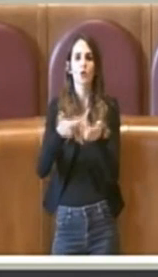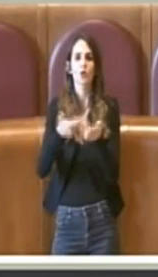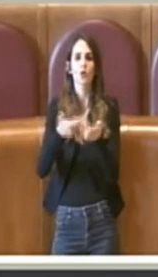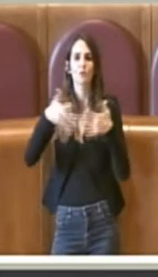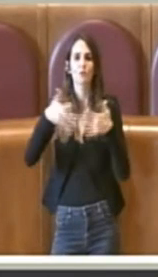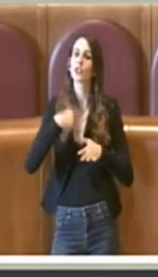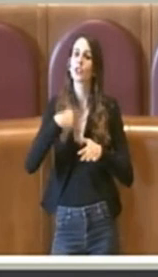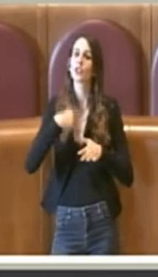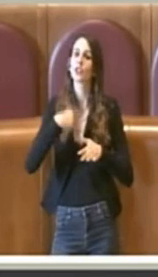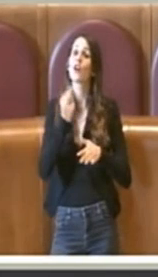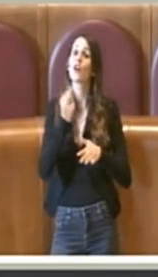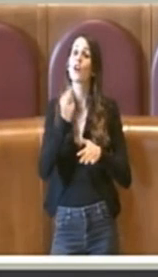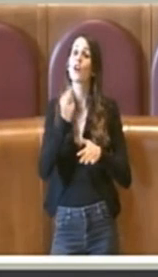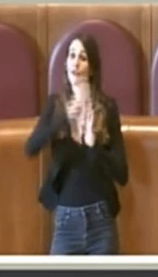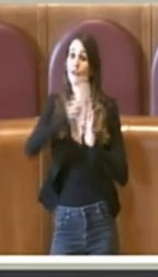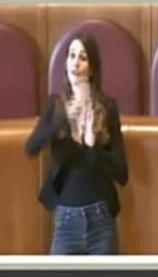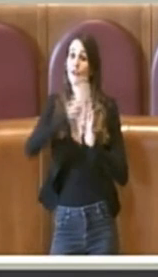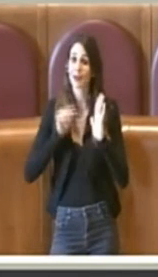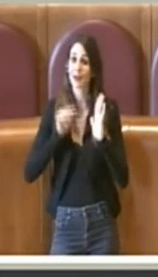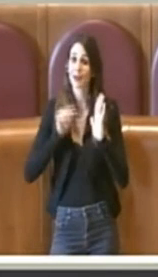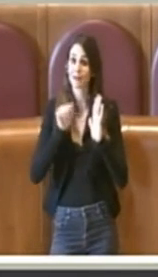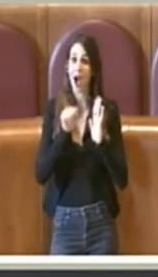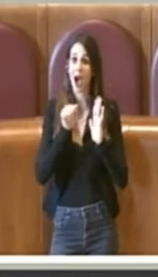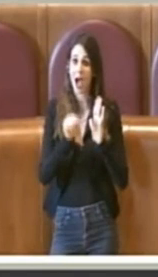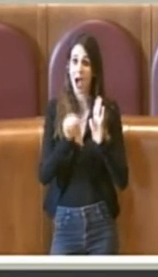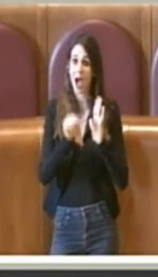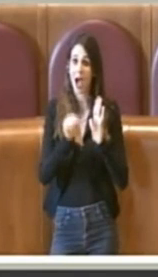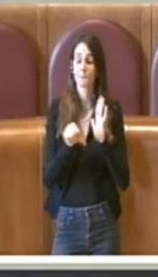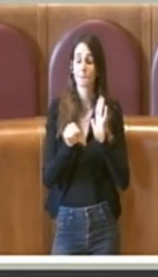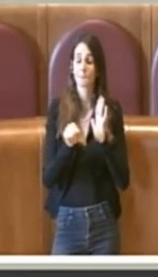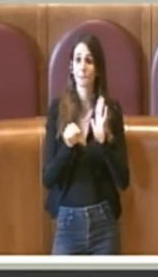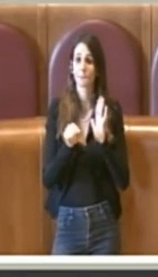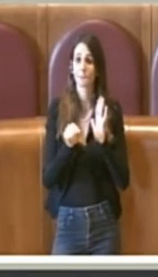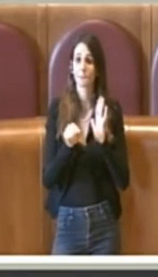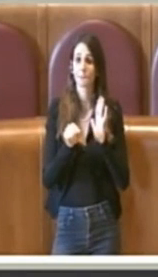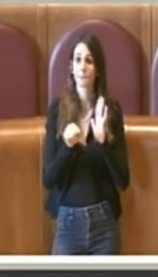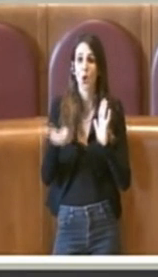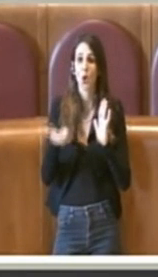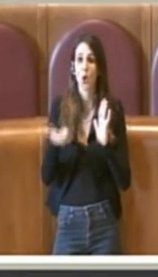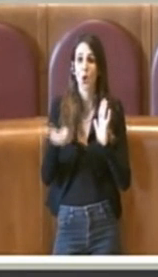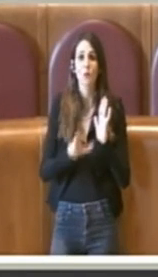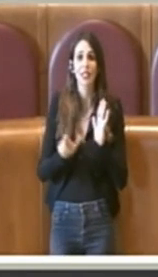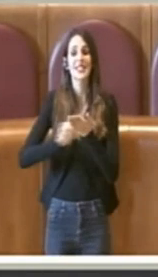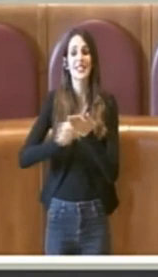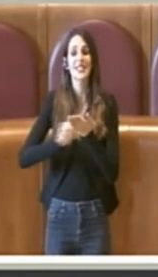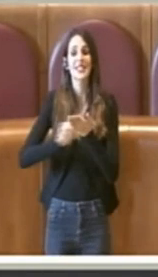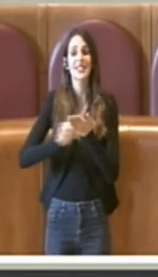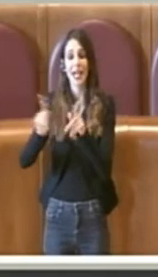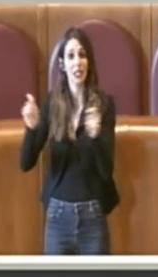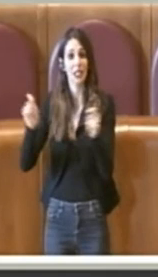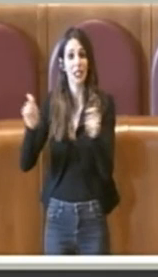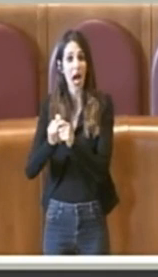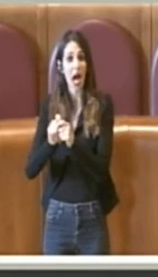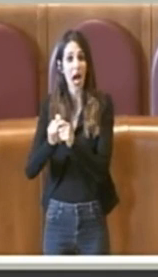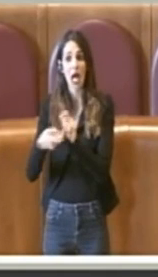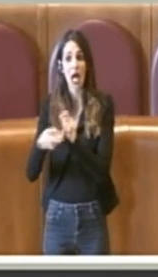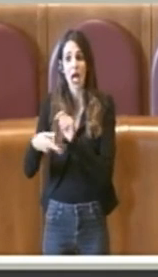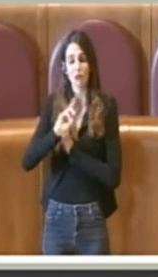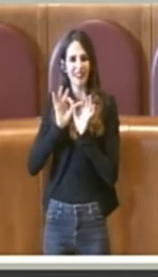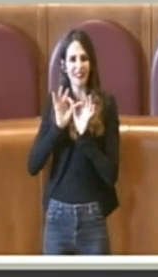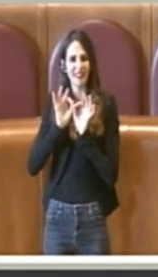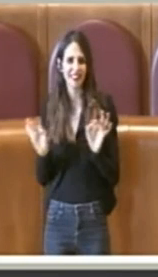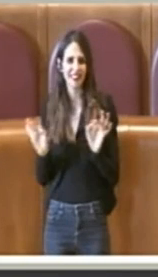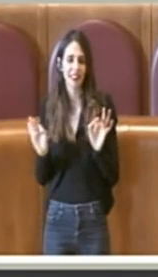Segretario Generale abbia ritenuto non essere di sua competenza la risposta a quei dubbi perché secondo me le